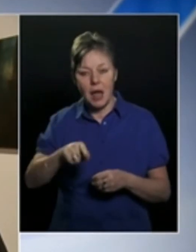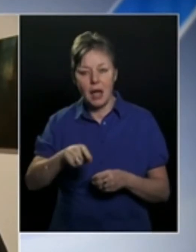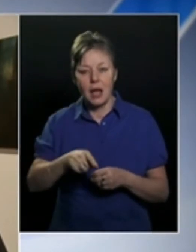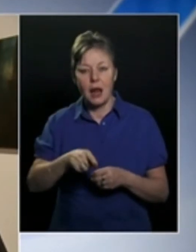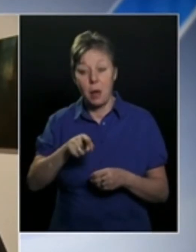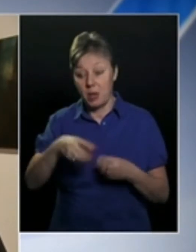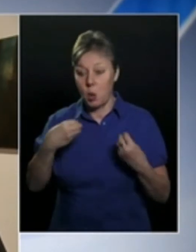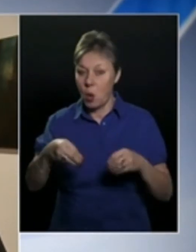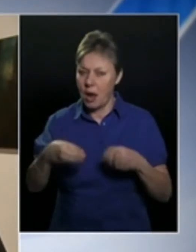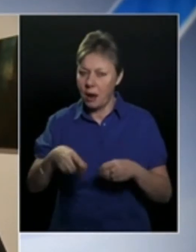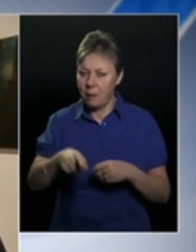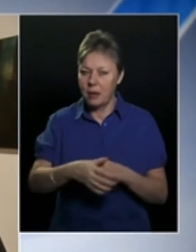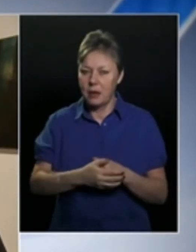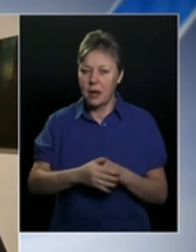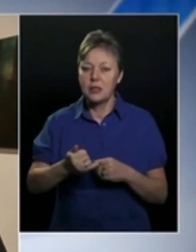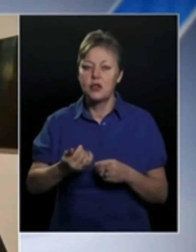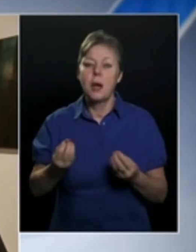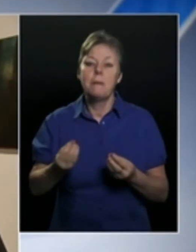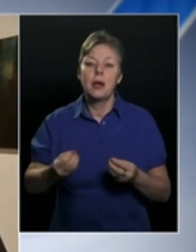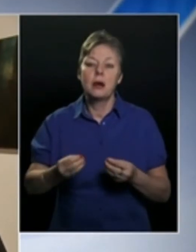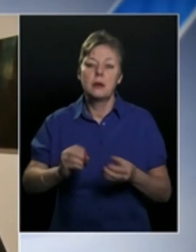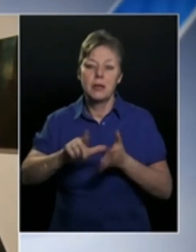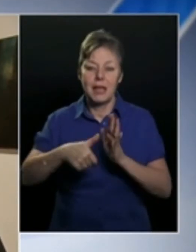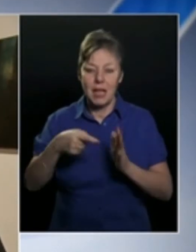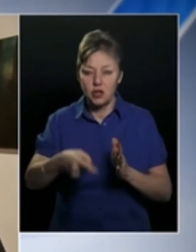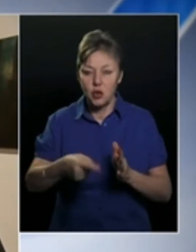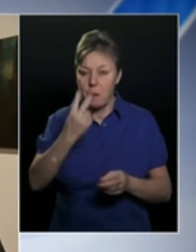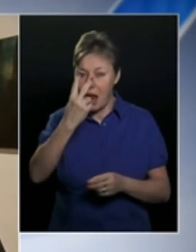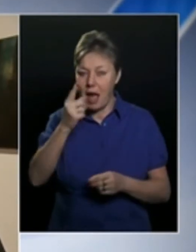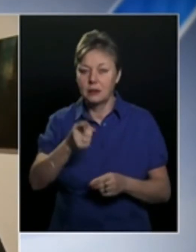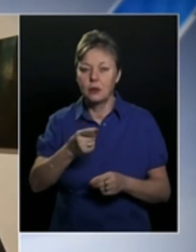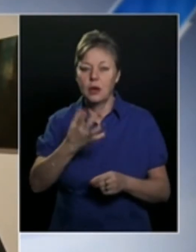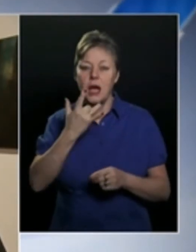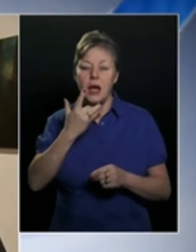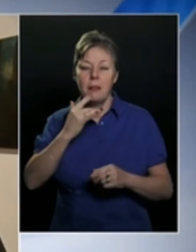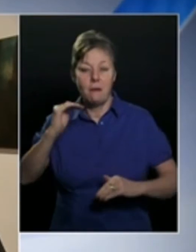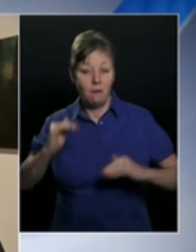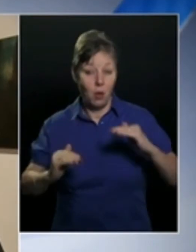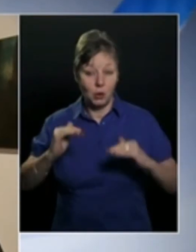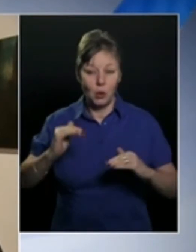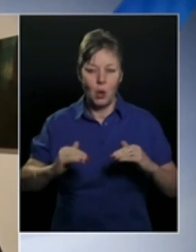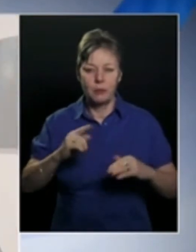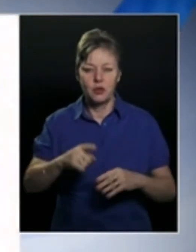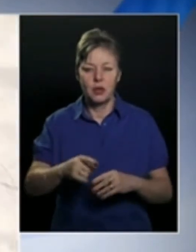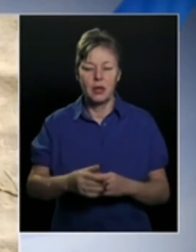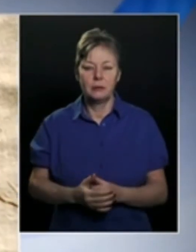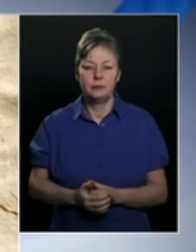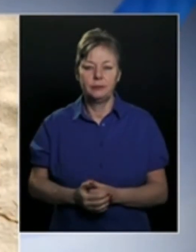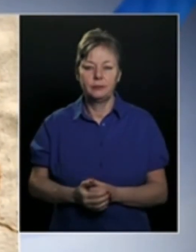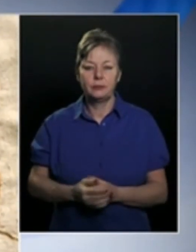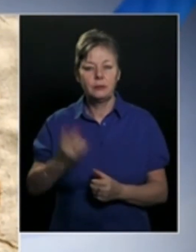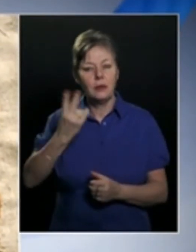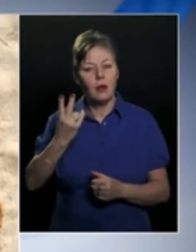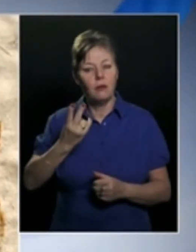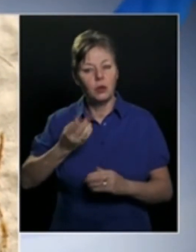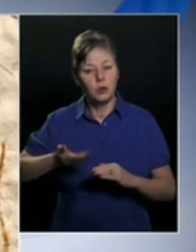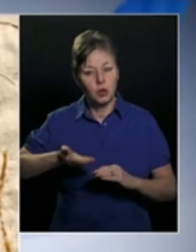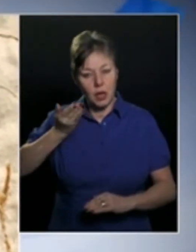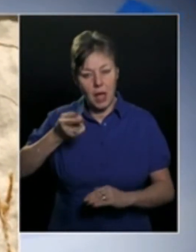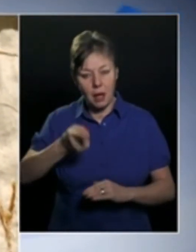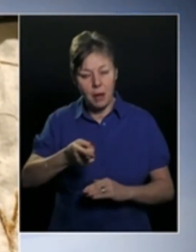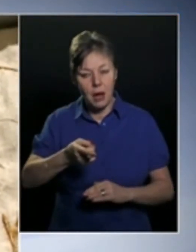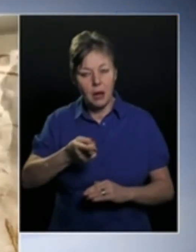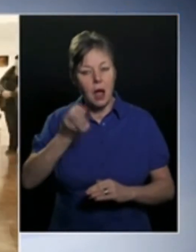el arról, amit ő elmond, és mi az, amit utána látok, és hát nem volt túl nagy a különbség. Fontos